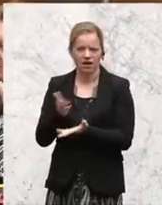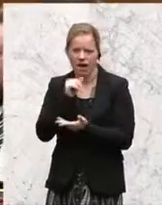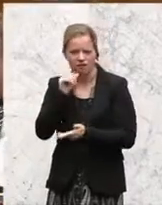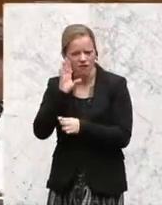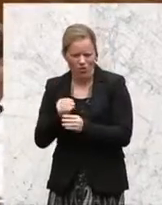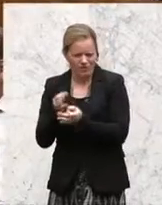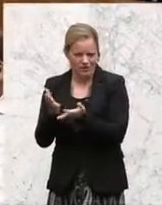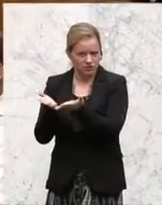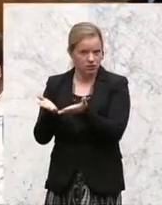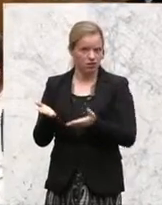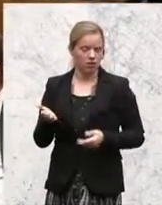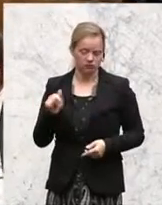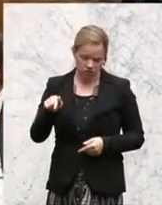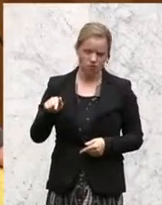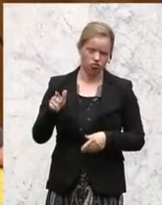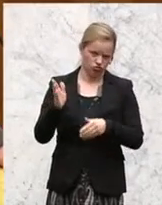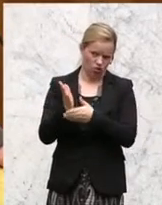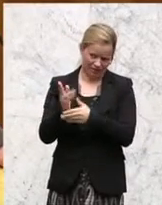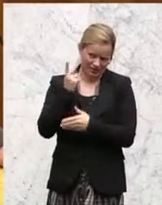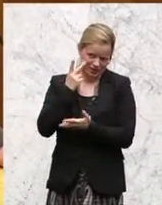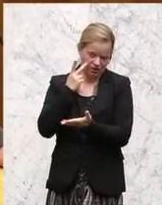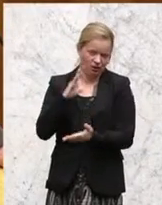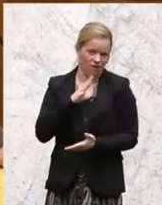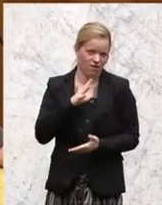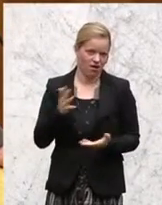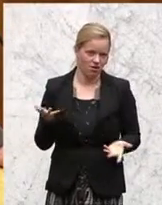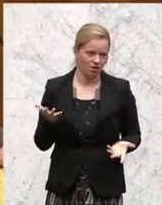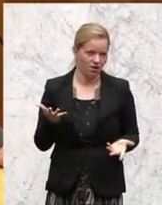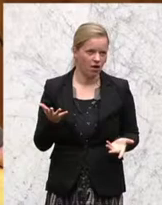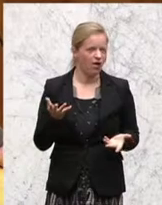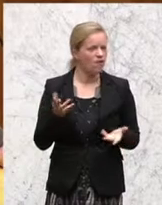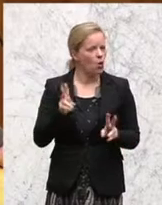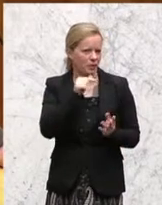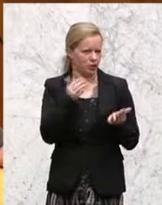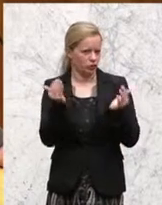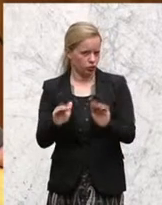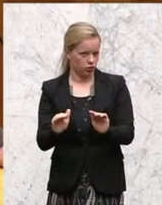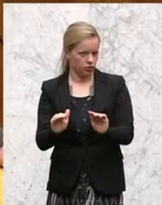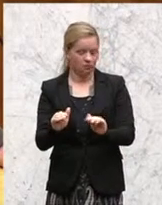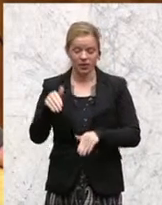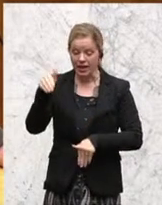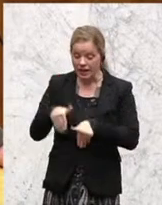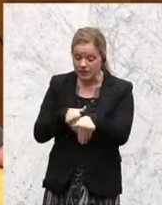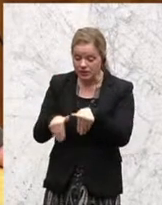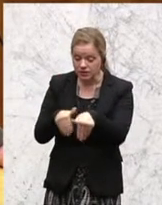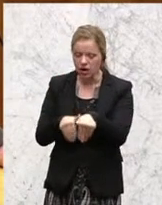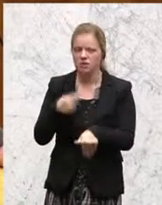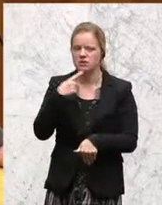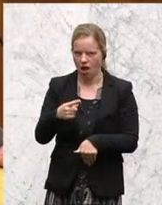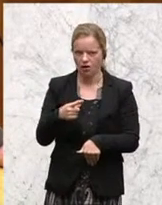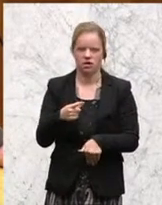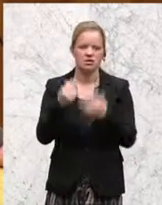Und wir haben auch ein Recht zu erfahren, warum zwar wahrscheinlich das Innenministerium zu Recht sagt, die Zahl der